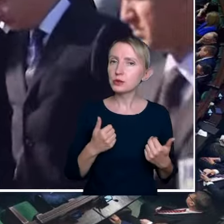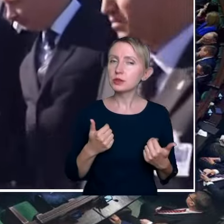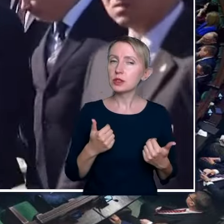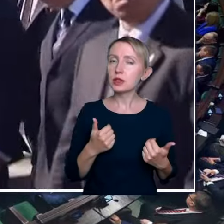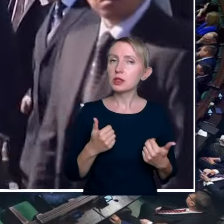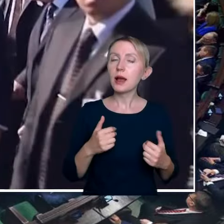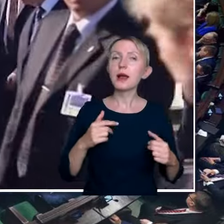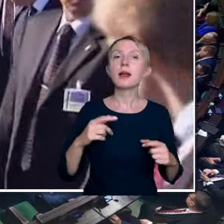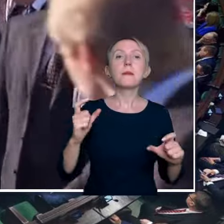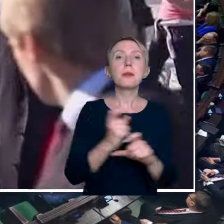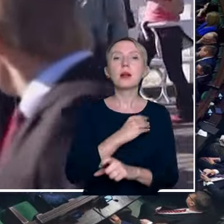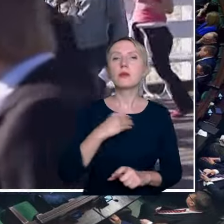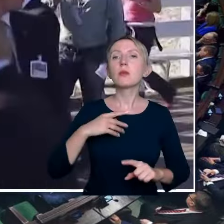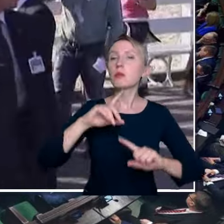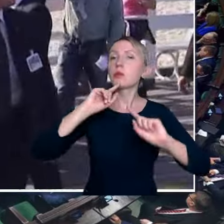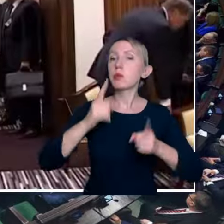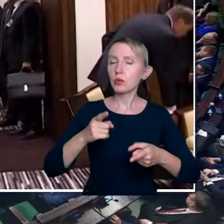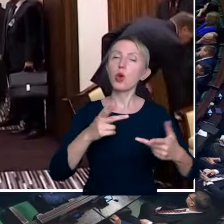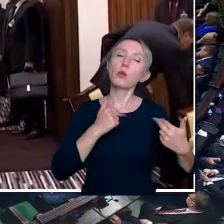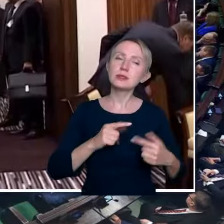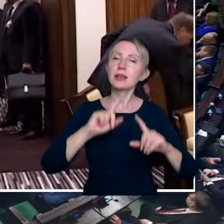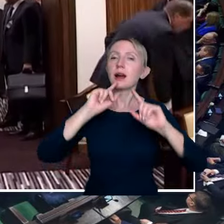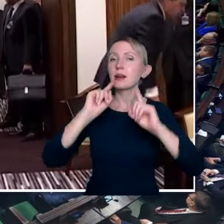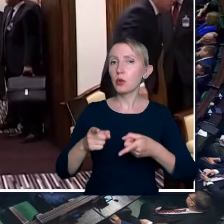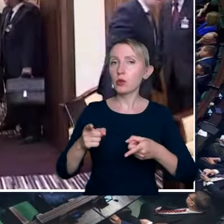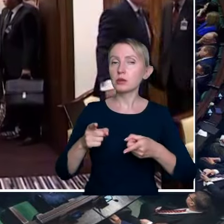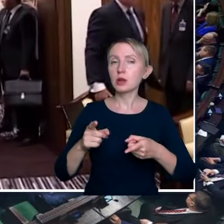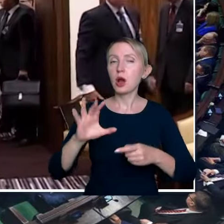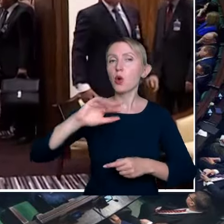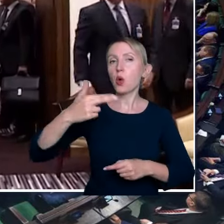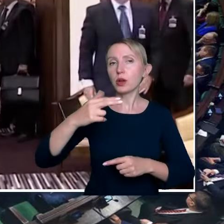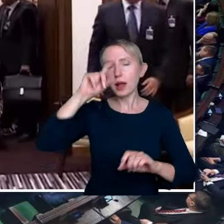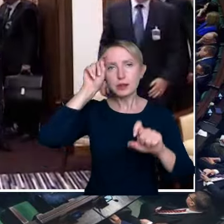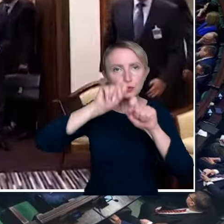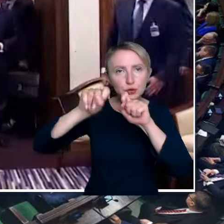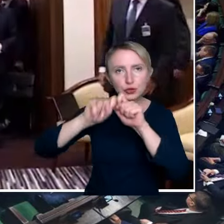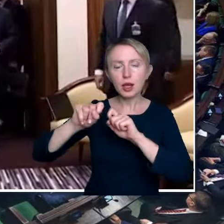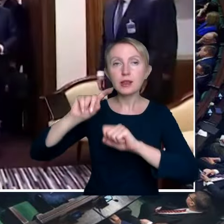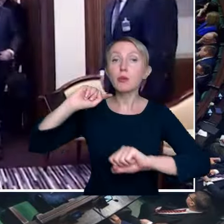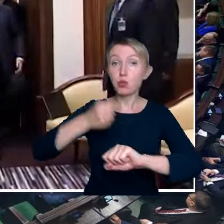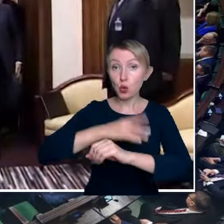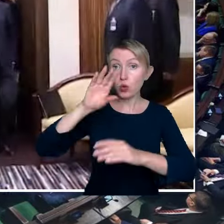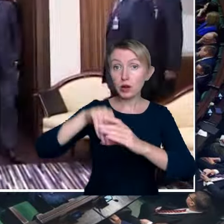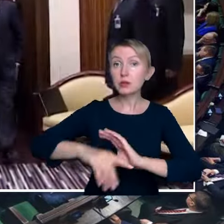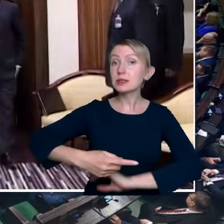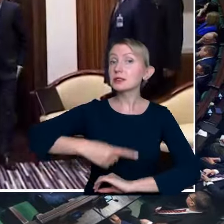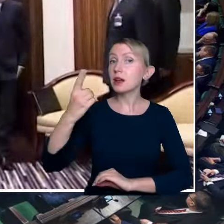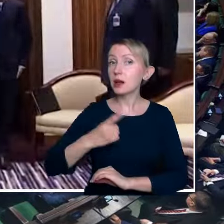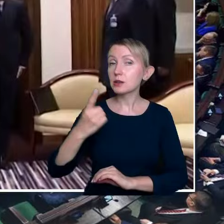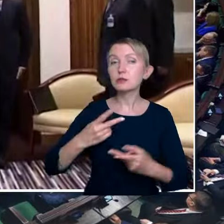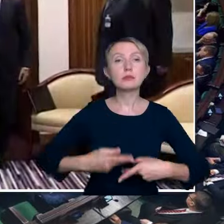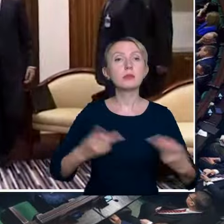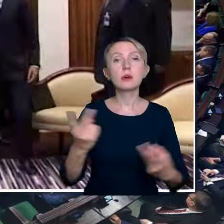że państwo polskie rekomenduje, znaczy komisja rekomenduje, żeby organy ścigania, tym prokuratora, zakazały propagowania